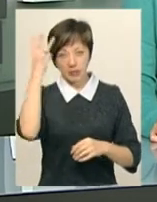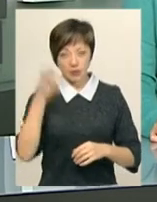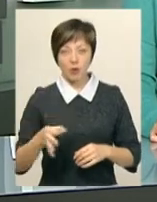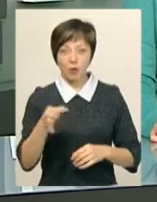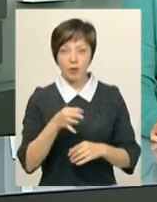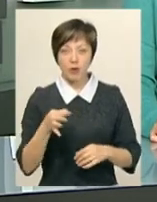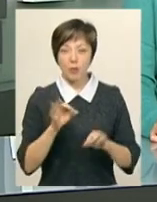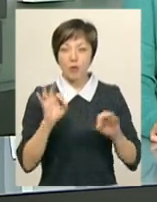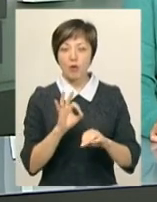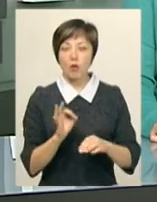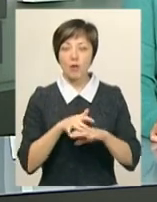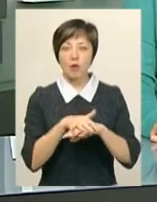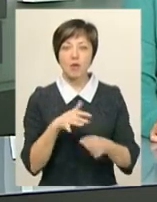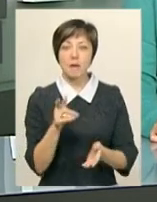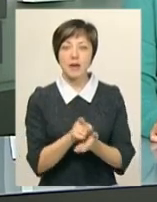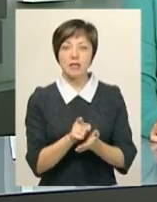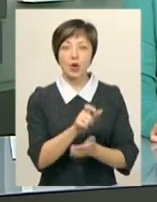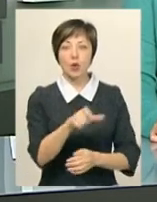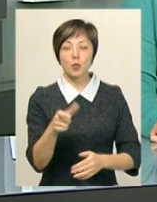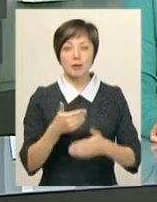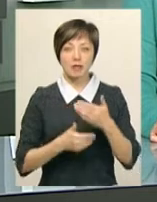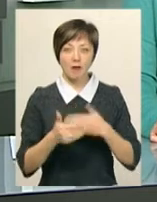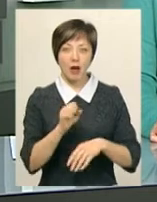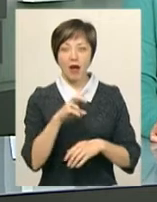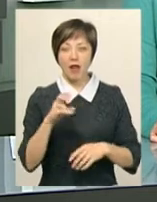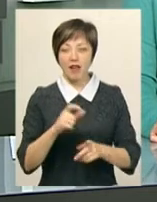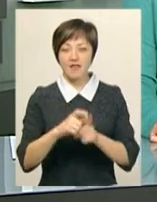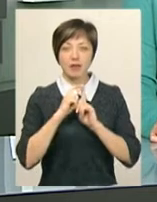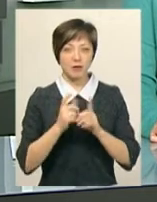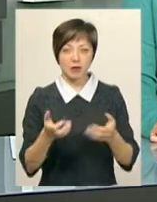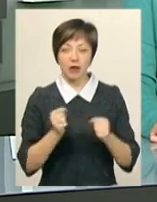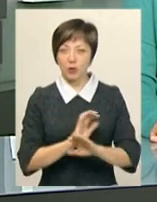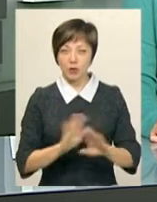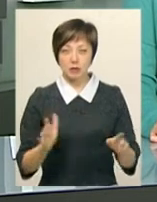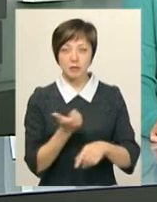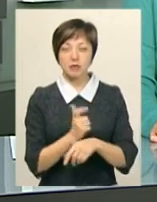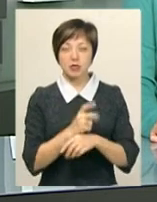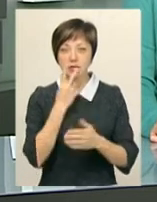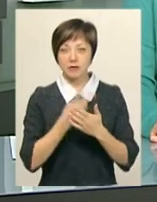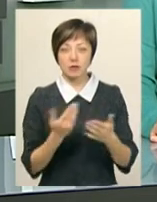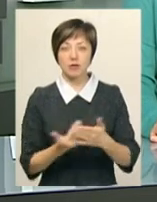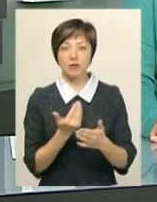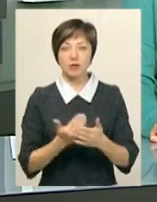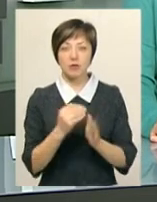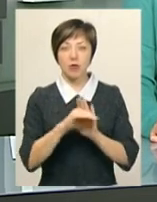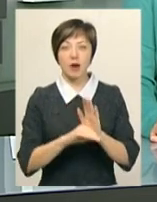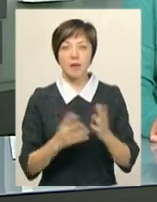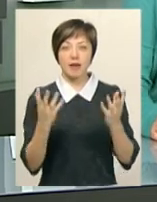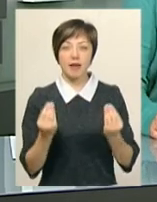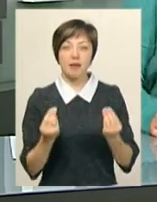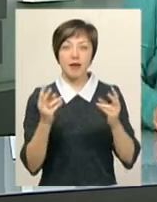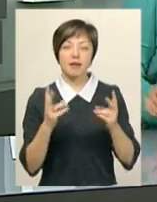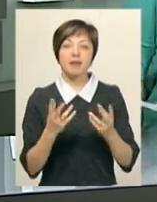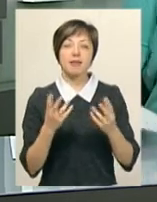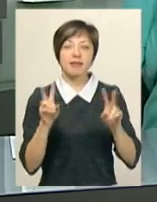області щодо нарахування пенсії людям з інвалідністю. Проте відповіді не отримали. Більше дивіться у випуску програми «Тема дня» цього